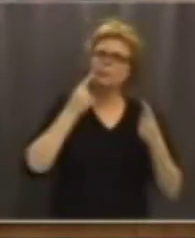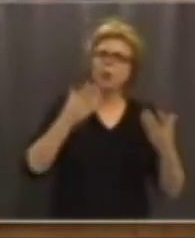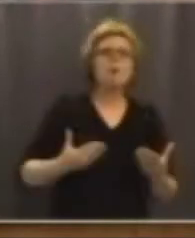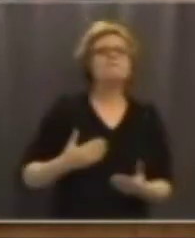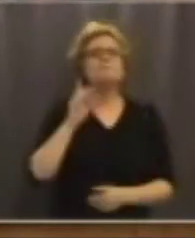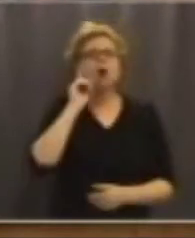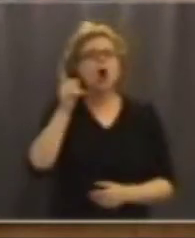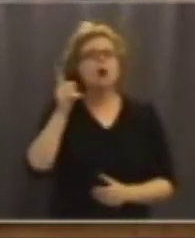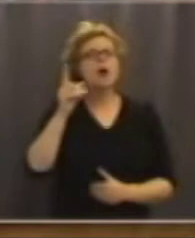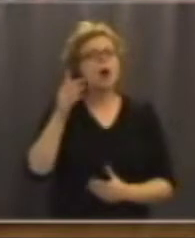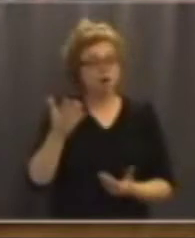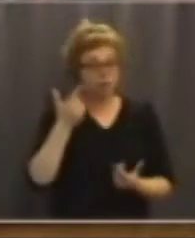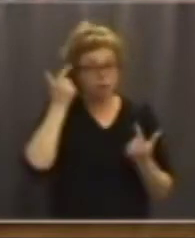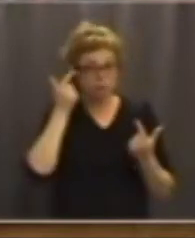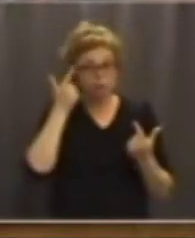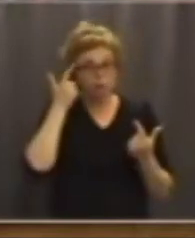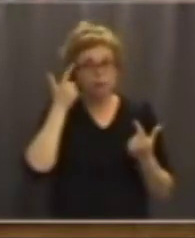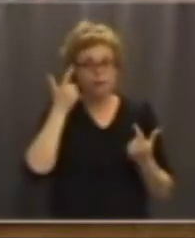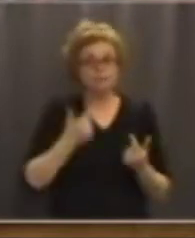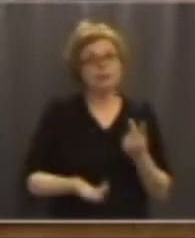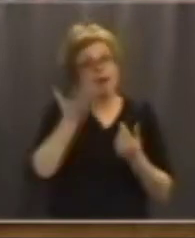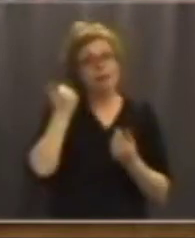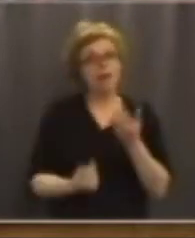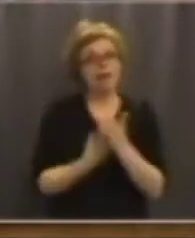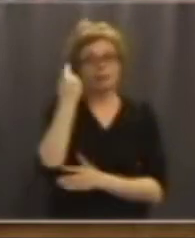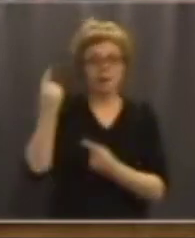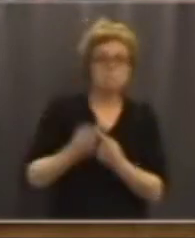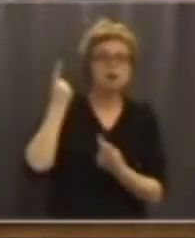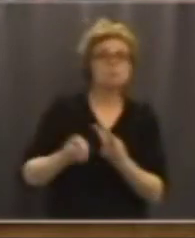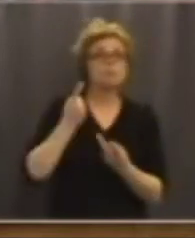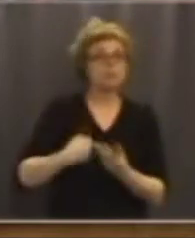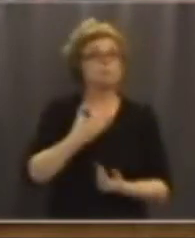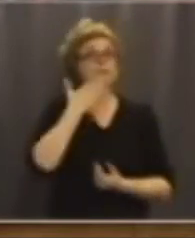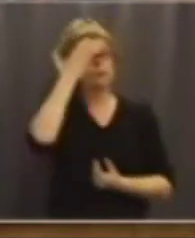att varna för att troligtvis kommer det här att hända. Det kan vara bra att veta det redan nu.